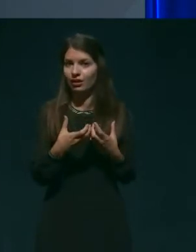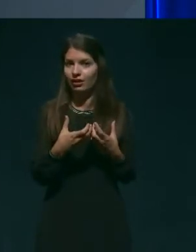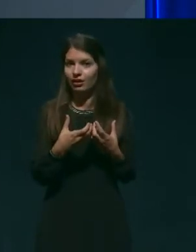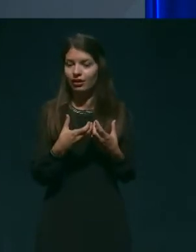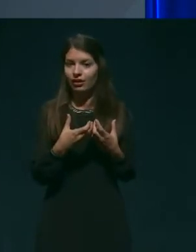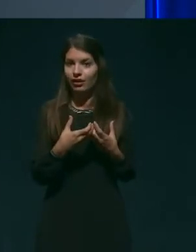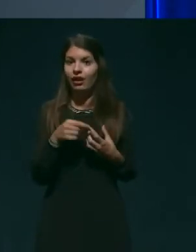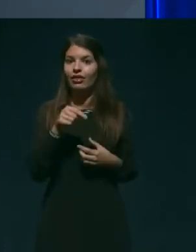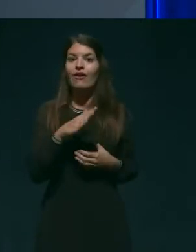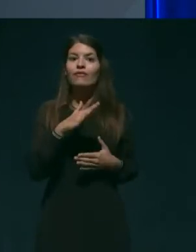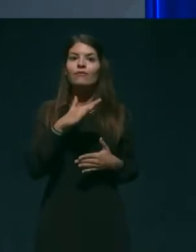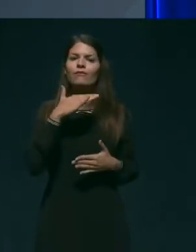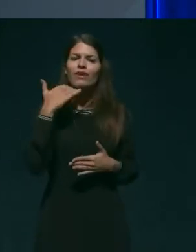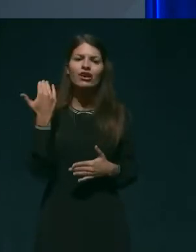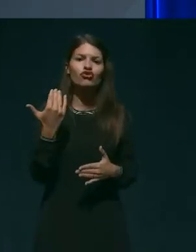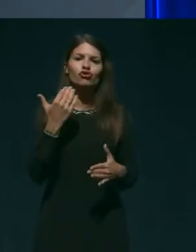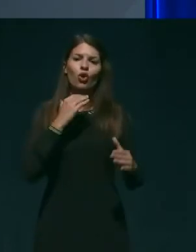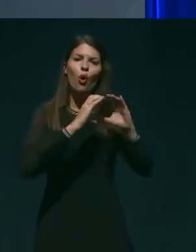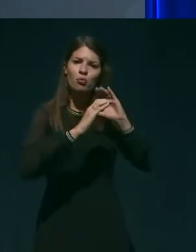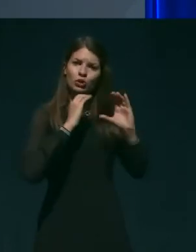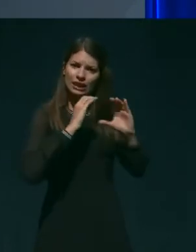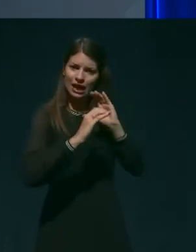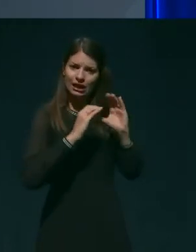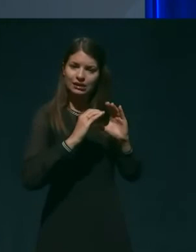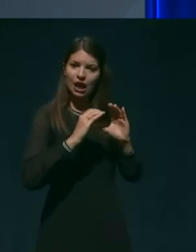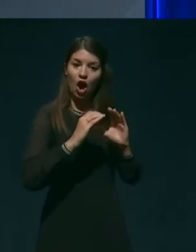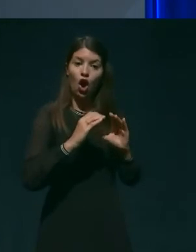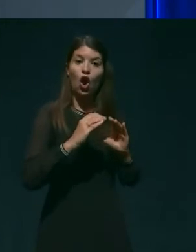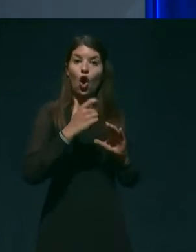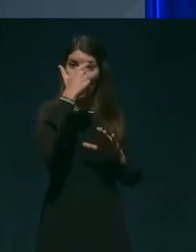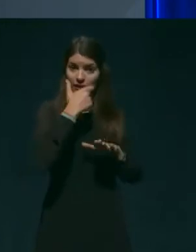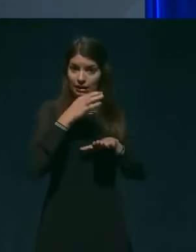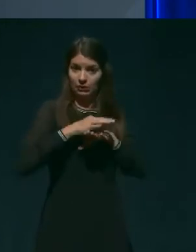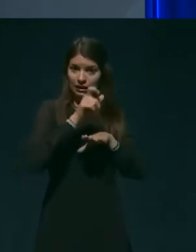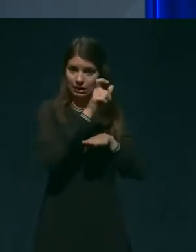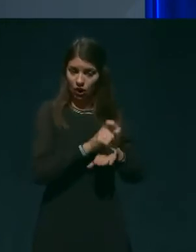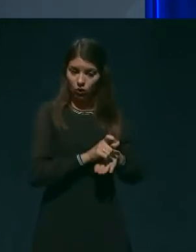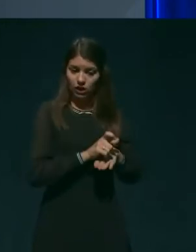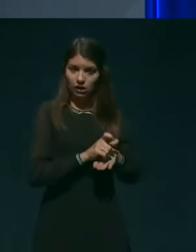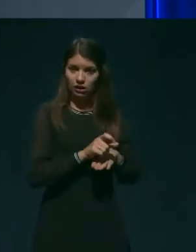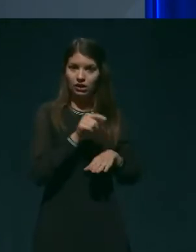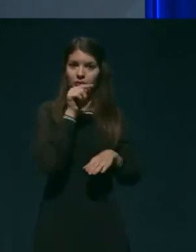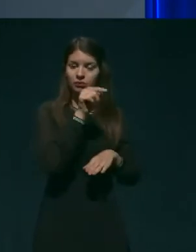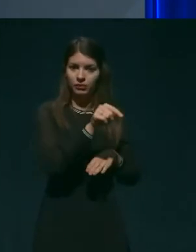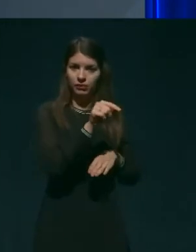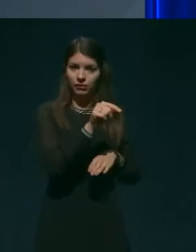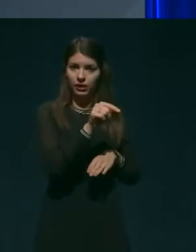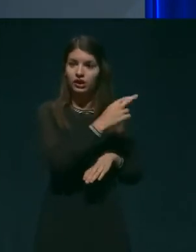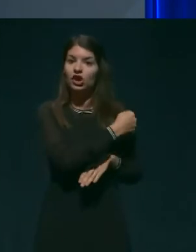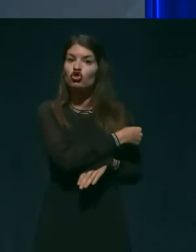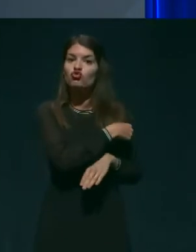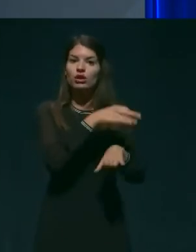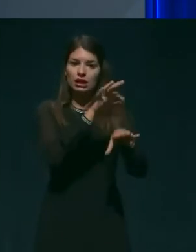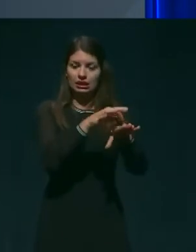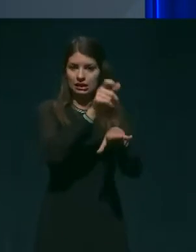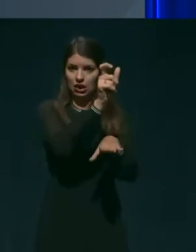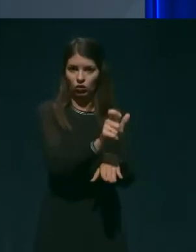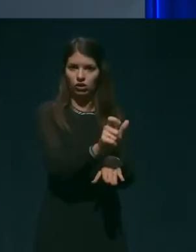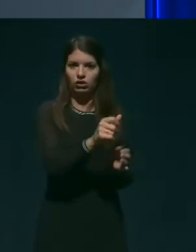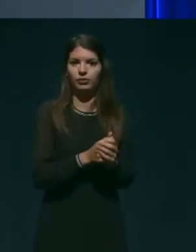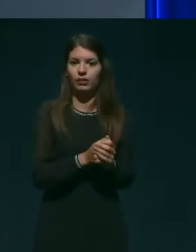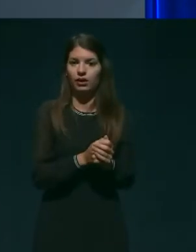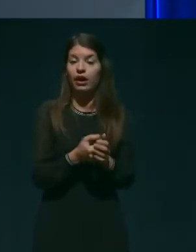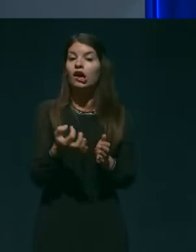večja komunikacija med osebnimi zdravniki na domu in dežurnimi zdravniki, če bi se število